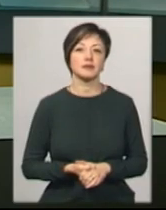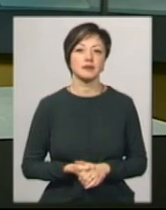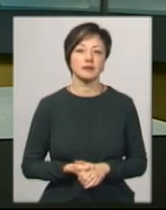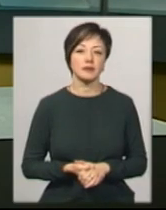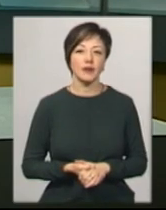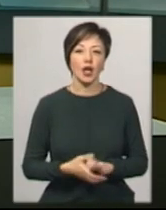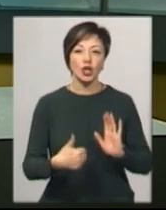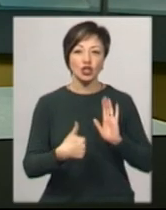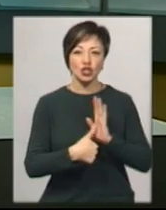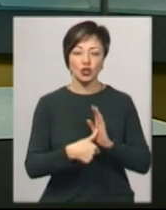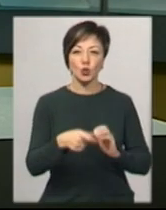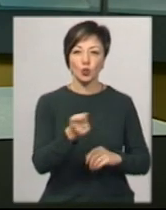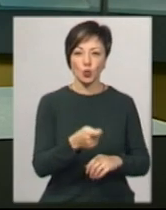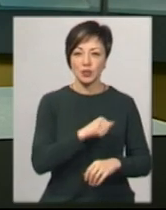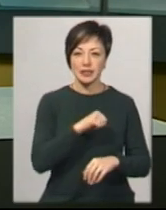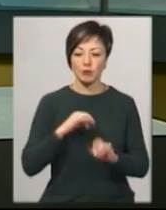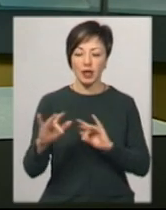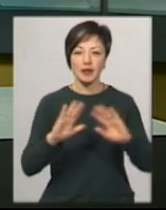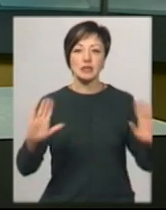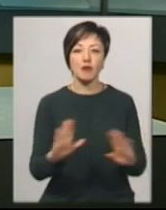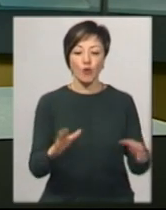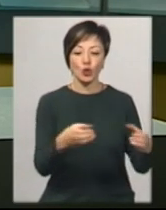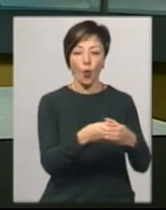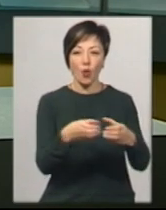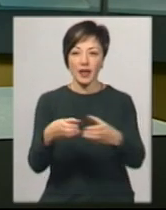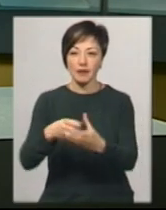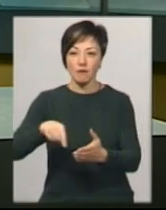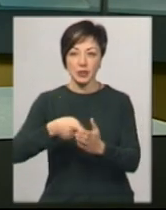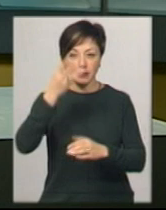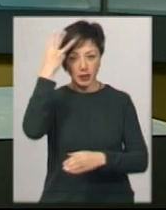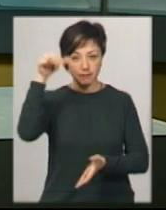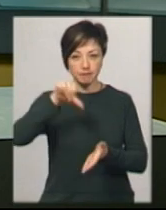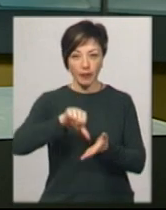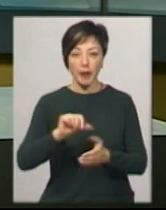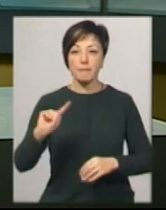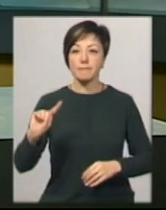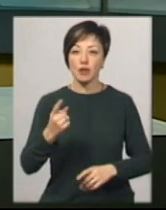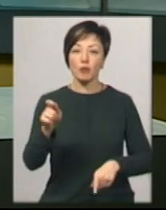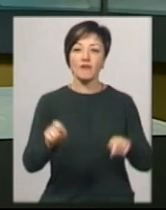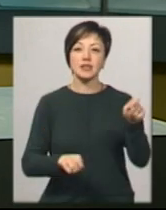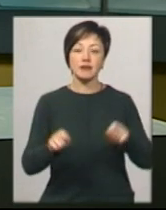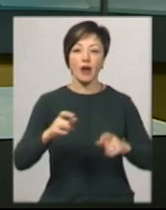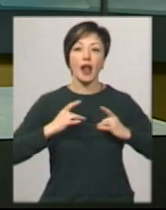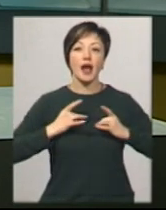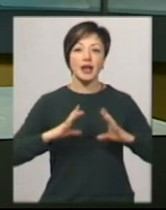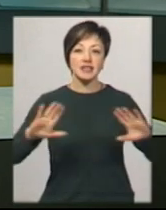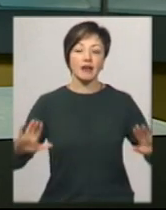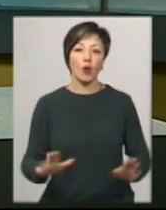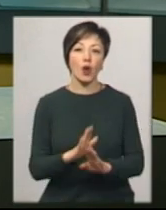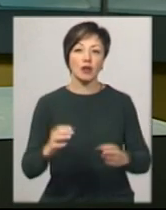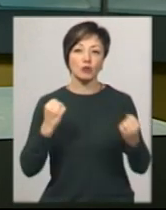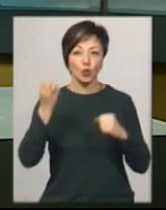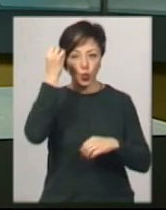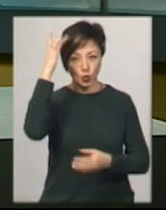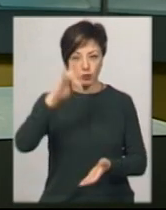Шість художніх та самодіяльних співочих колективів Хмельницького взяли участь у першому фестивалі різдвяних колядок в спортивно